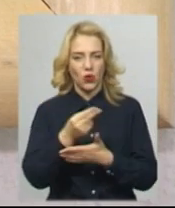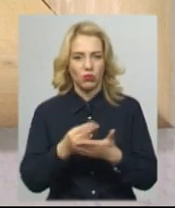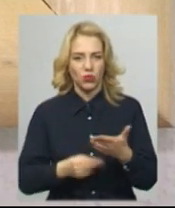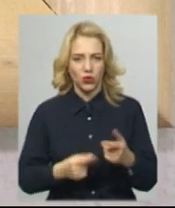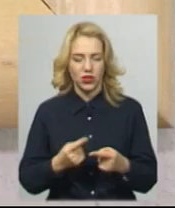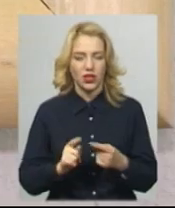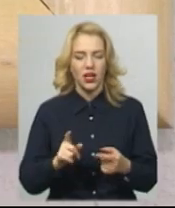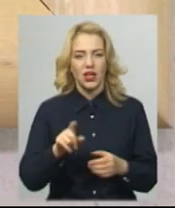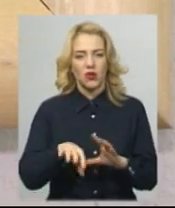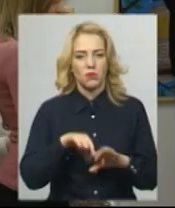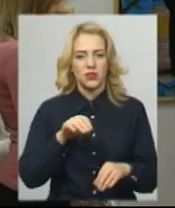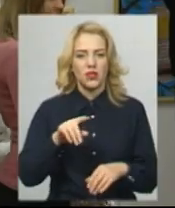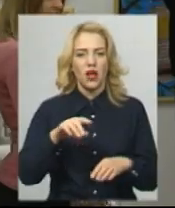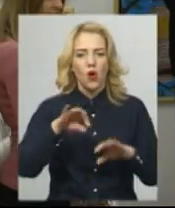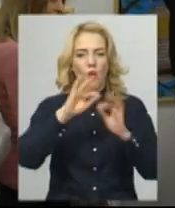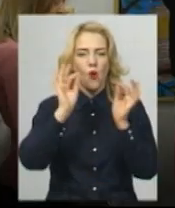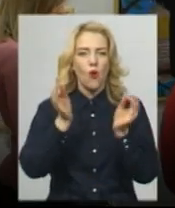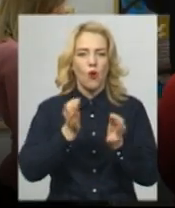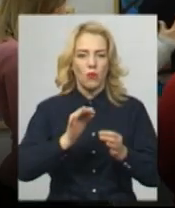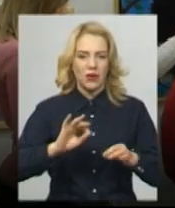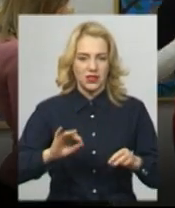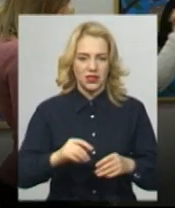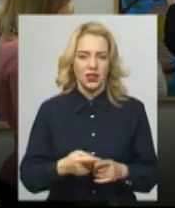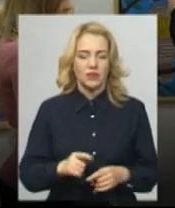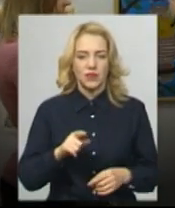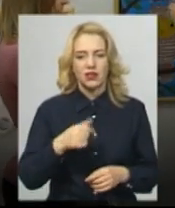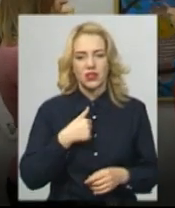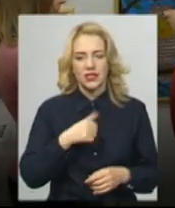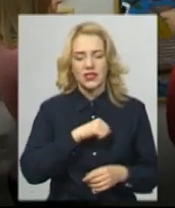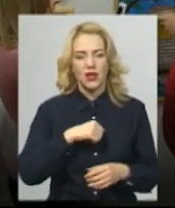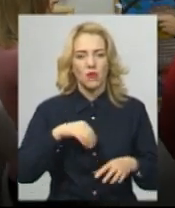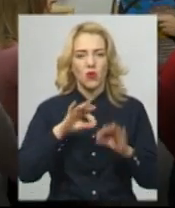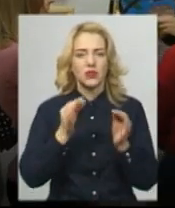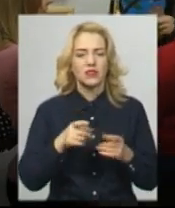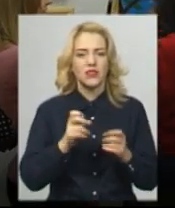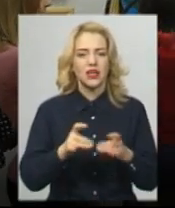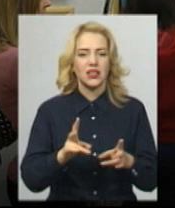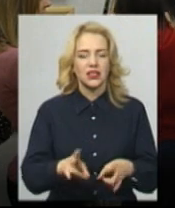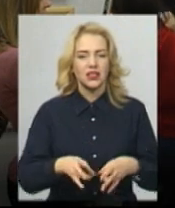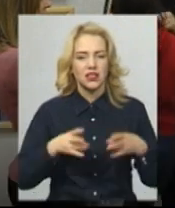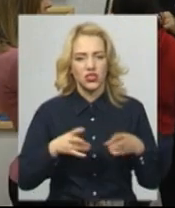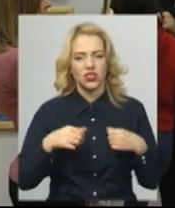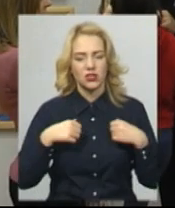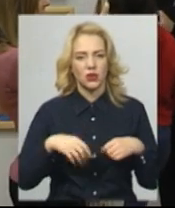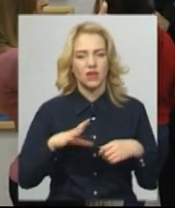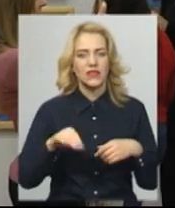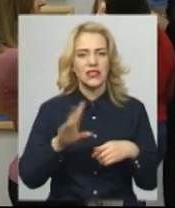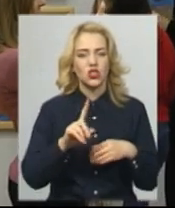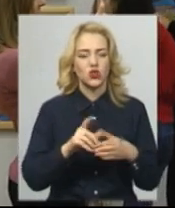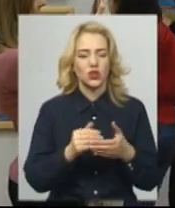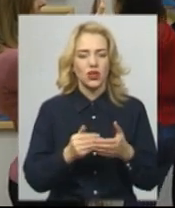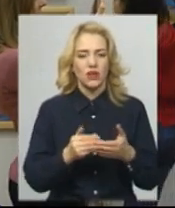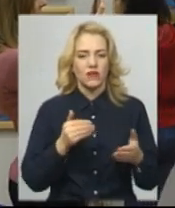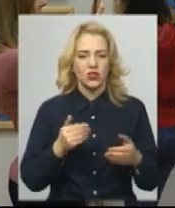вибрала її робота «Образ мистецтва». Саме мистецтво, воно для мене ніжне і спокійне, а все, що від нього походить, воно має